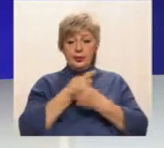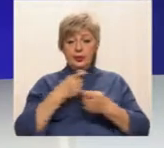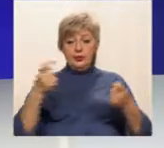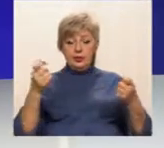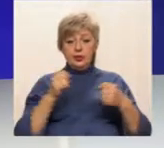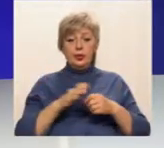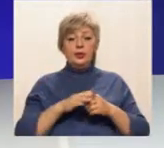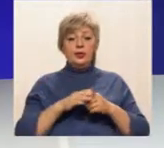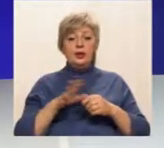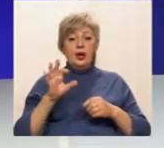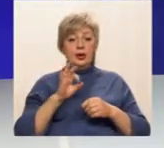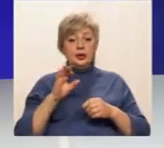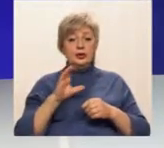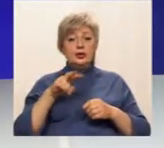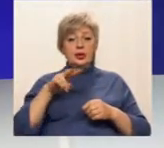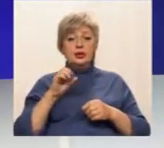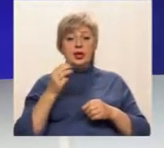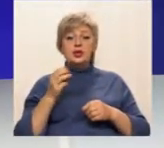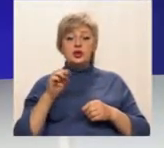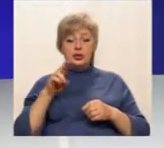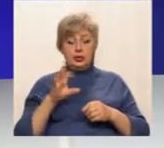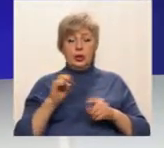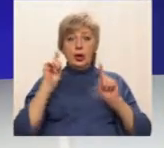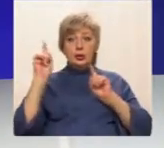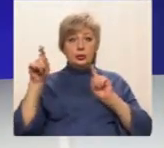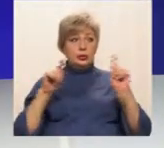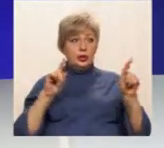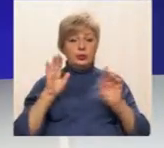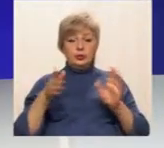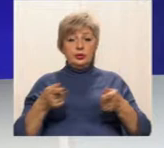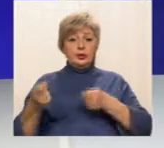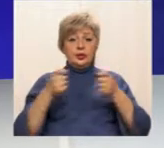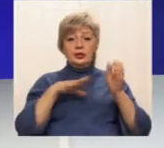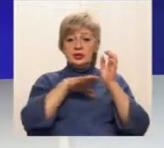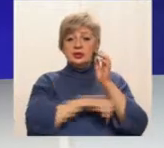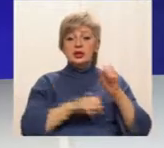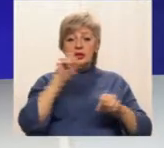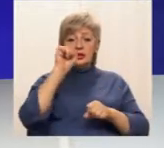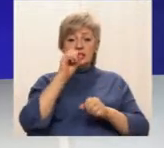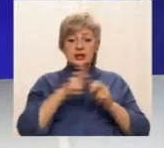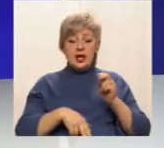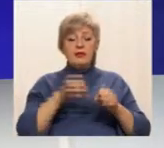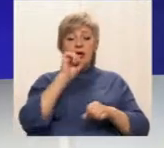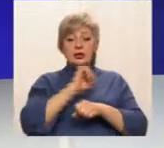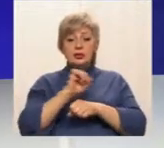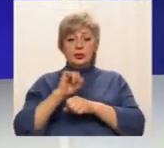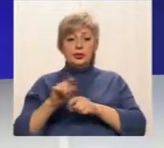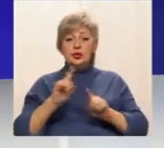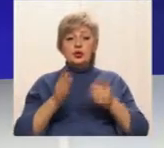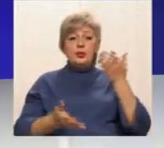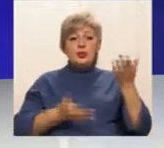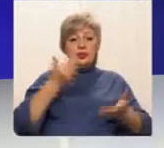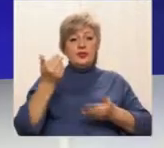Дніпровської міськради Олександр Лещенко. Туди і будуть перенесені кінцеві зупинки маршрутов, щоб розвантажити центр.